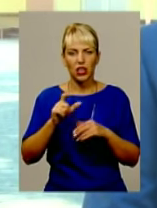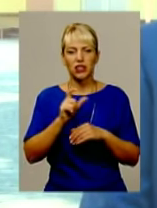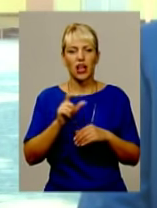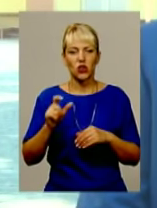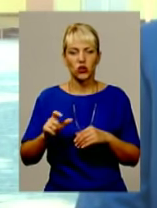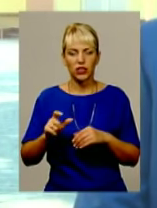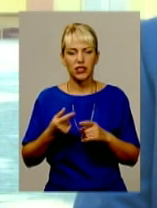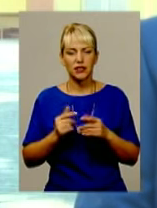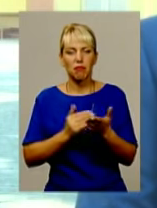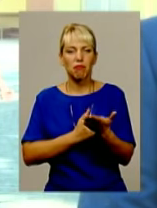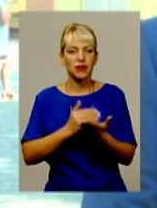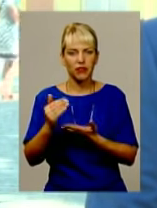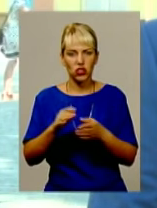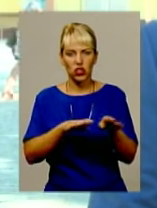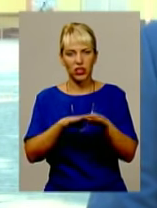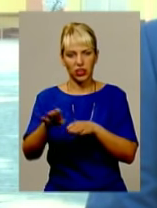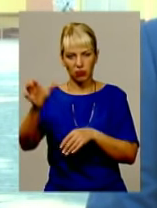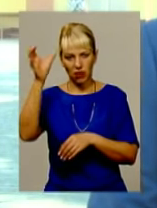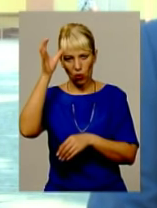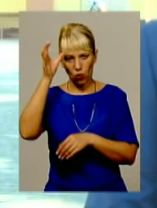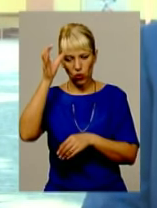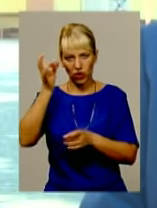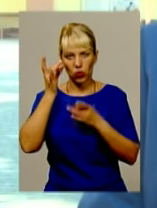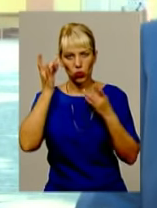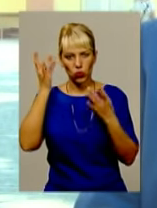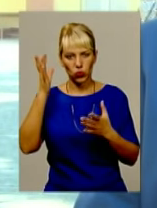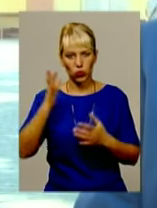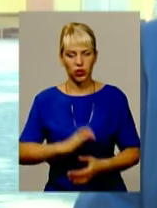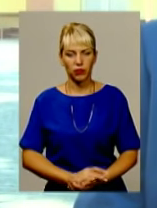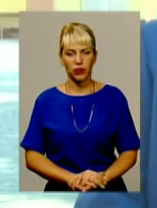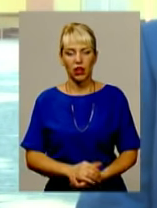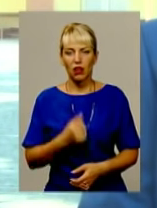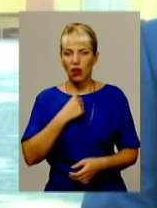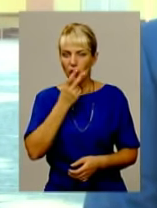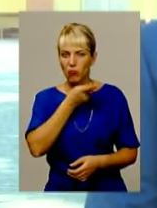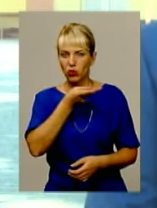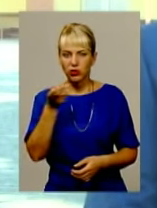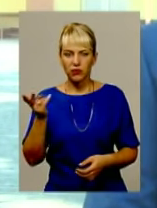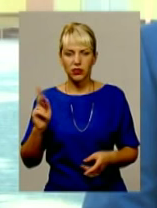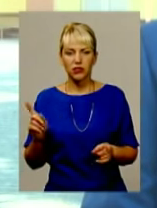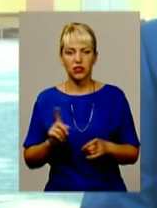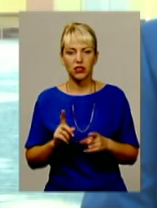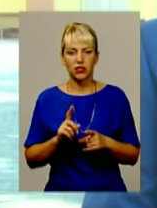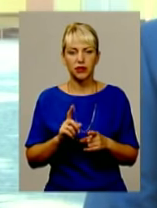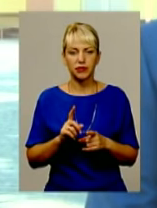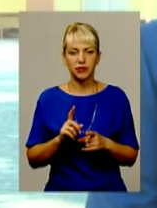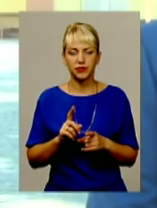рівням науки і культури. Я подивився, що, наприклад, в гуртожитку